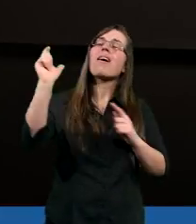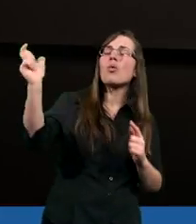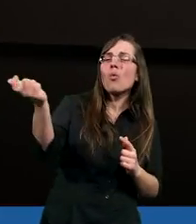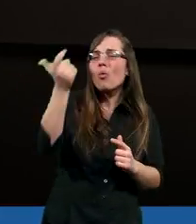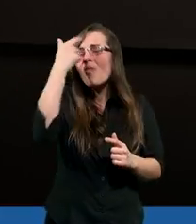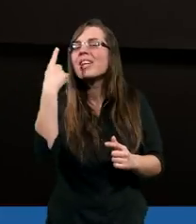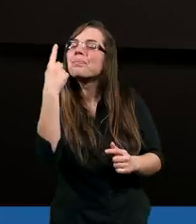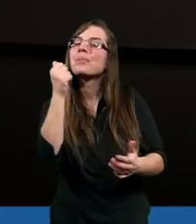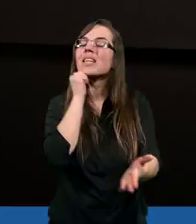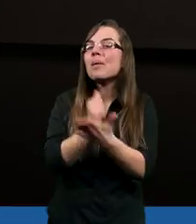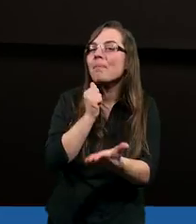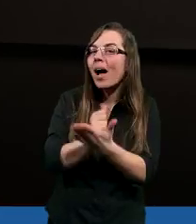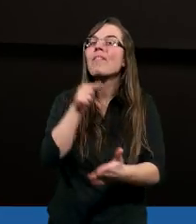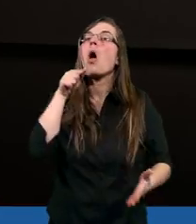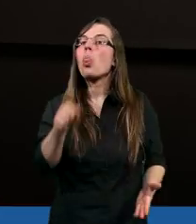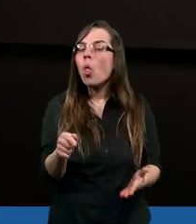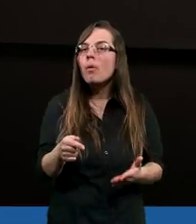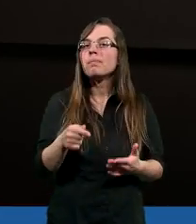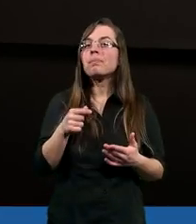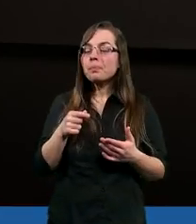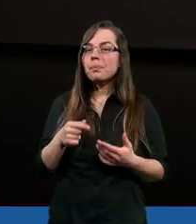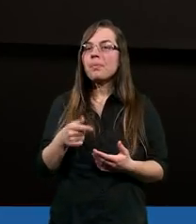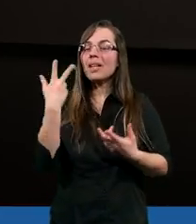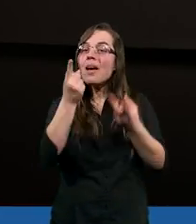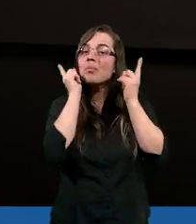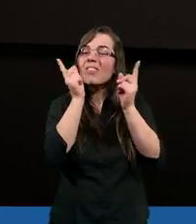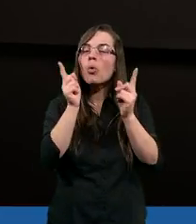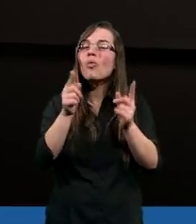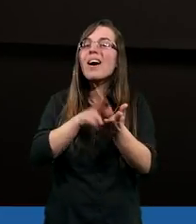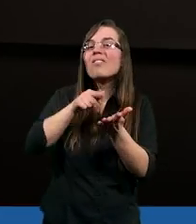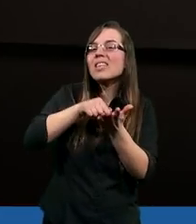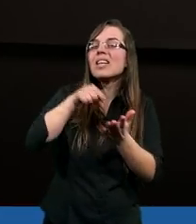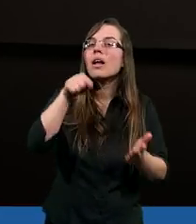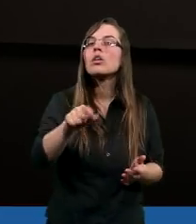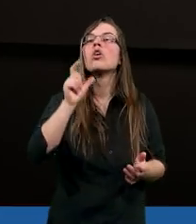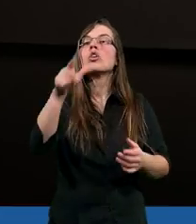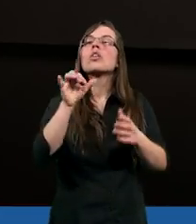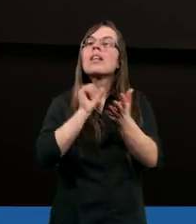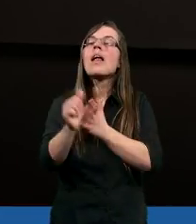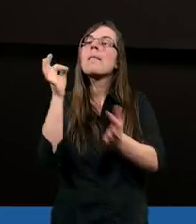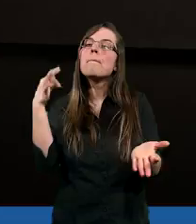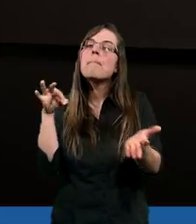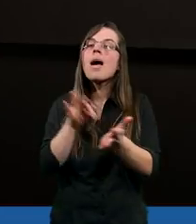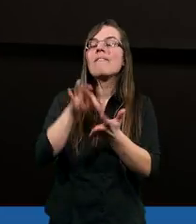aspektów chciałbym zwrócić uwagę. Co jest takim